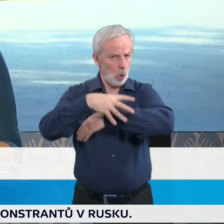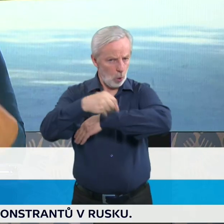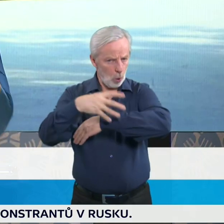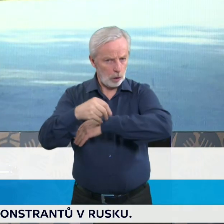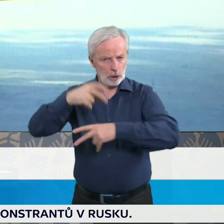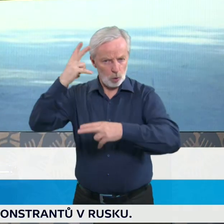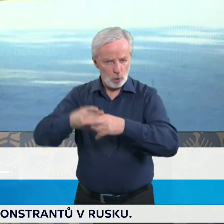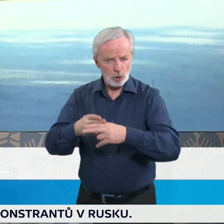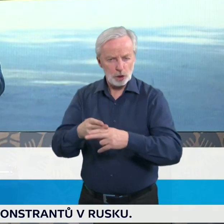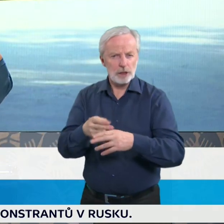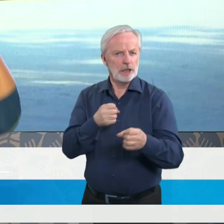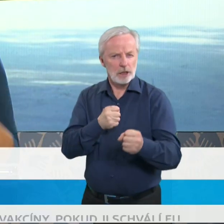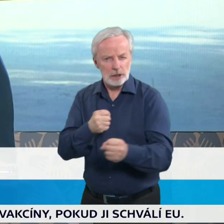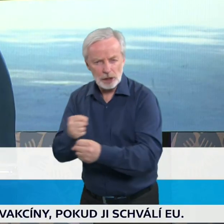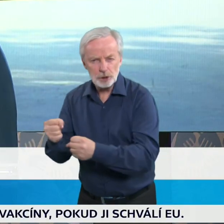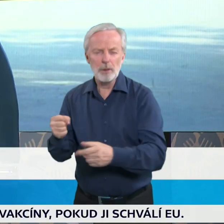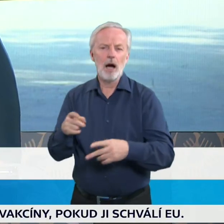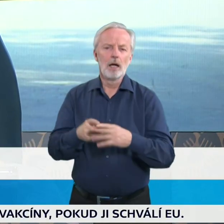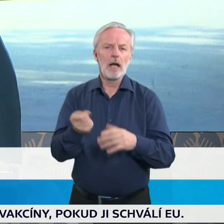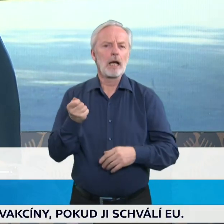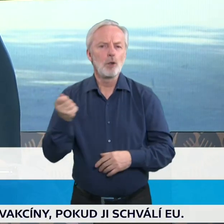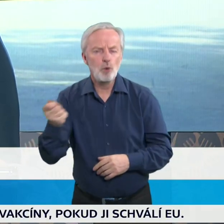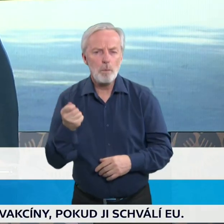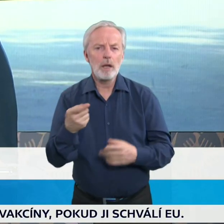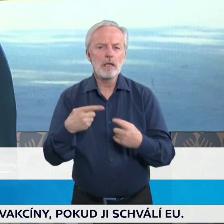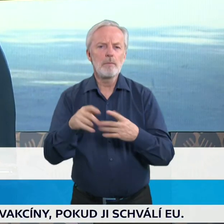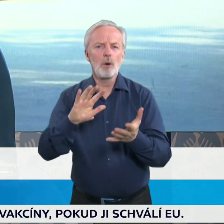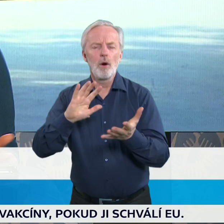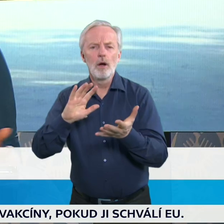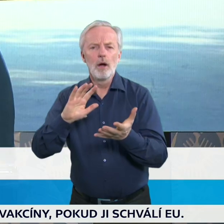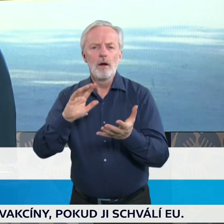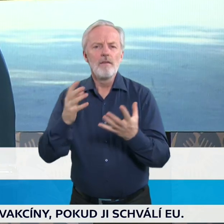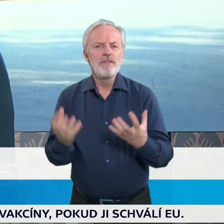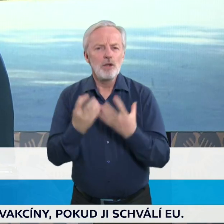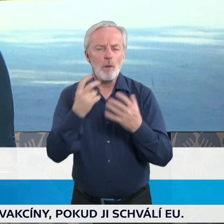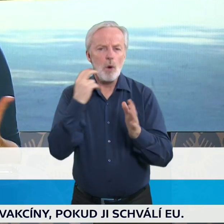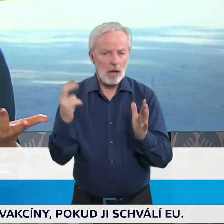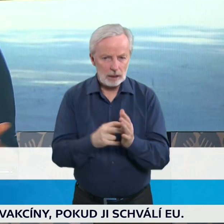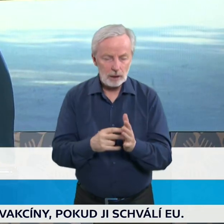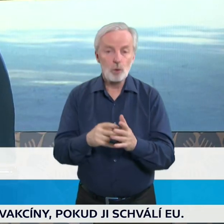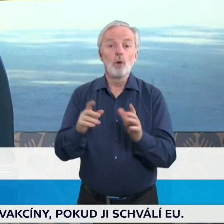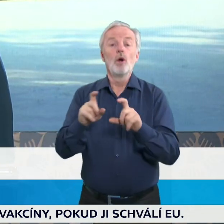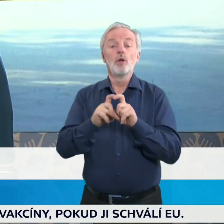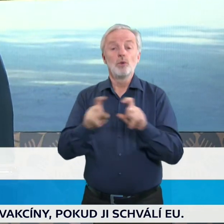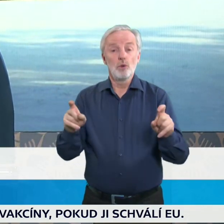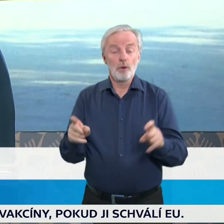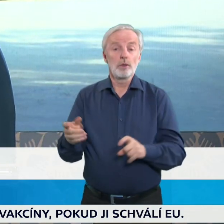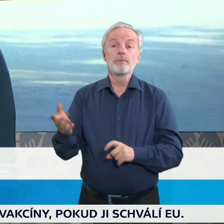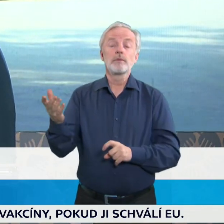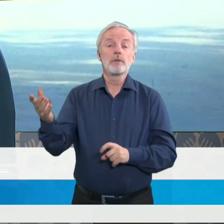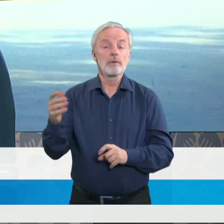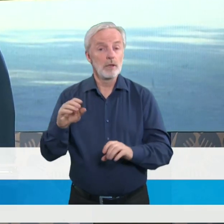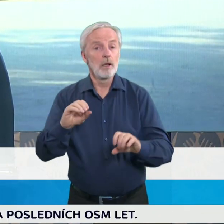důvodu, že pan premiér se rozhodl vyhobět požadavku, například to byl i požadavek můj,